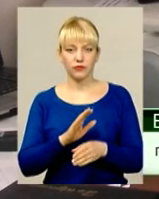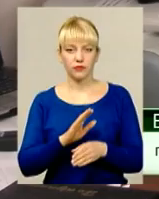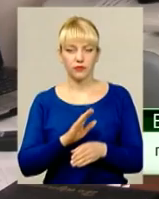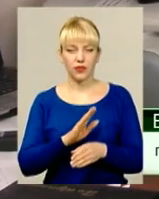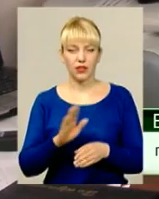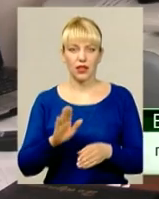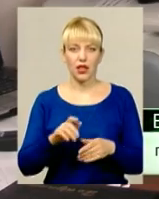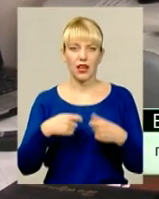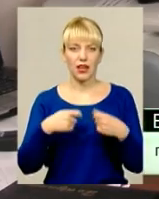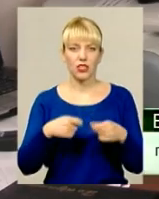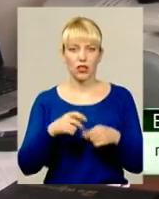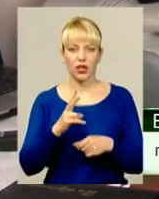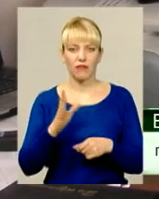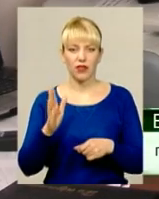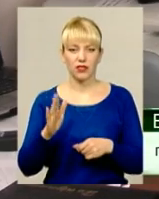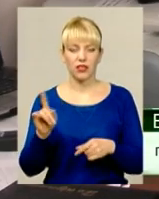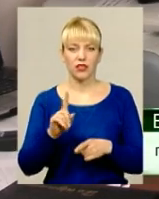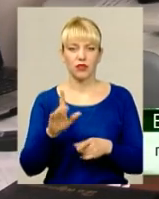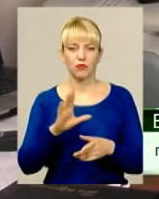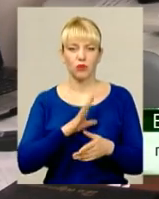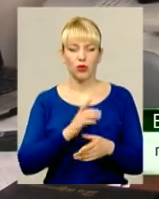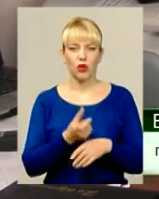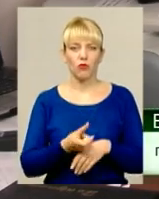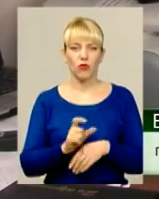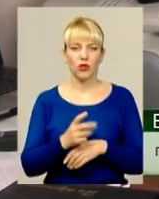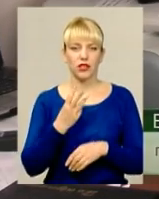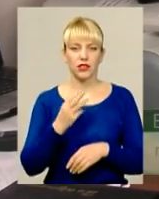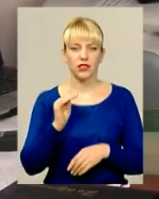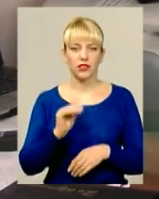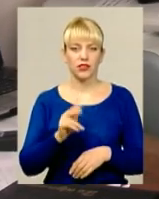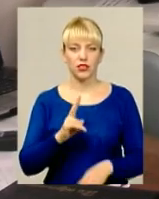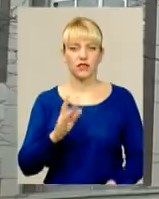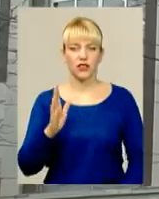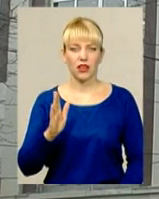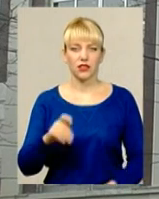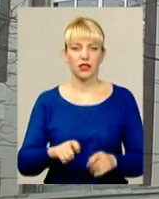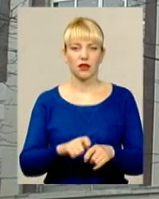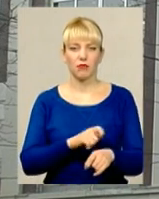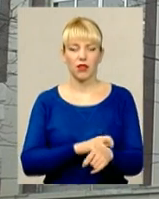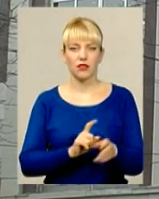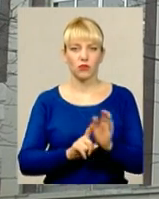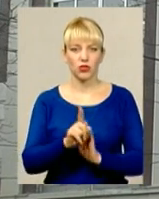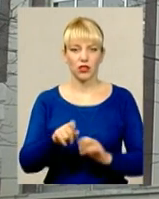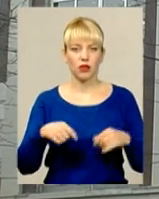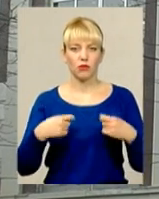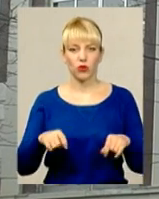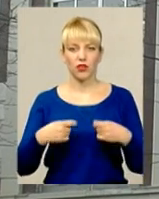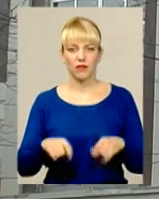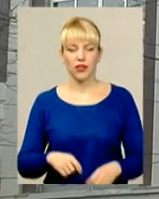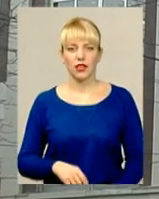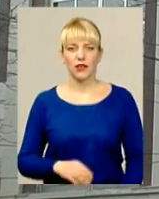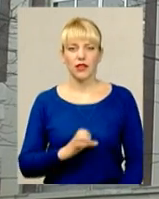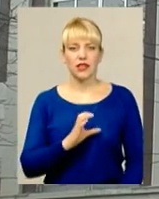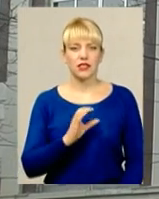квартирами, які складали понад три тисячі квадратних метрів, почали їх продавати. Пан